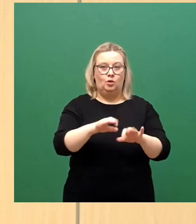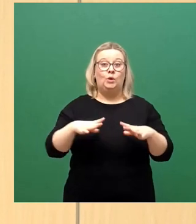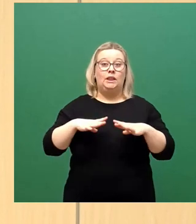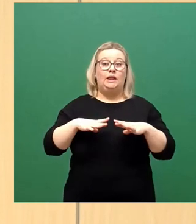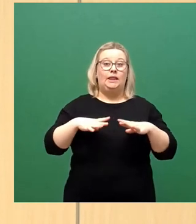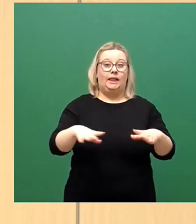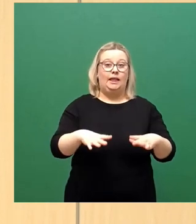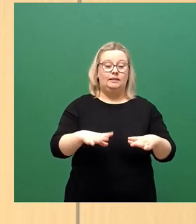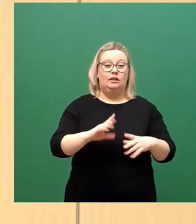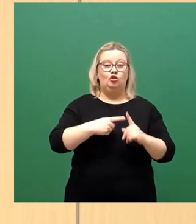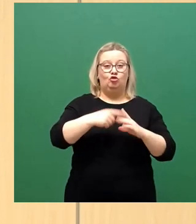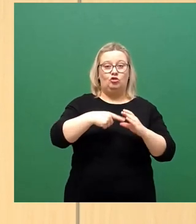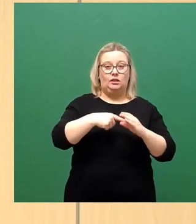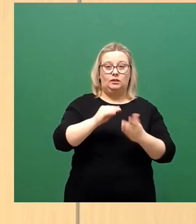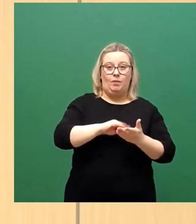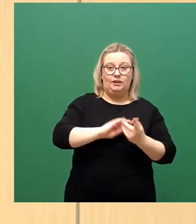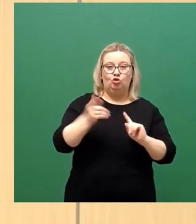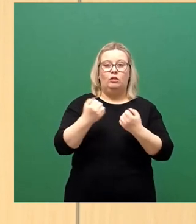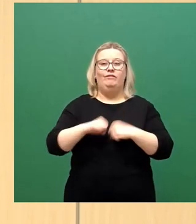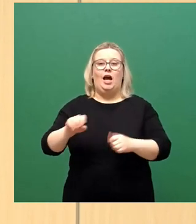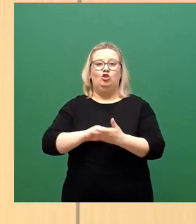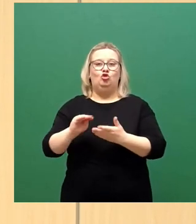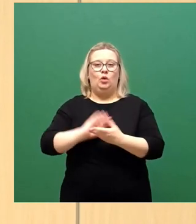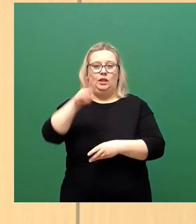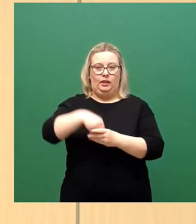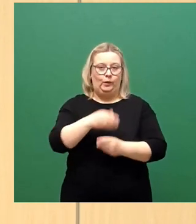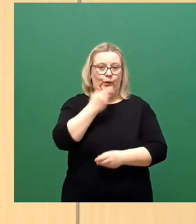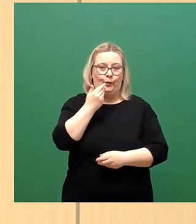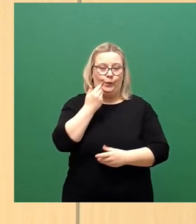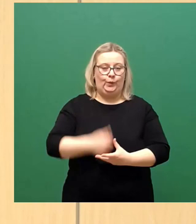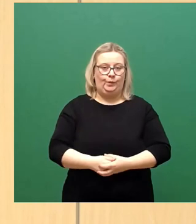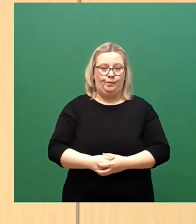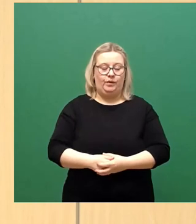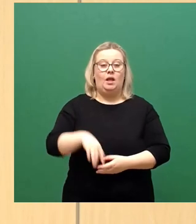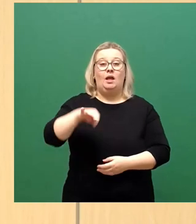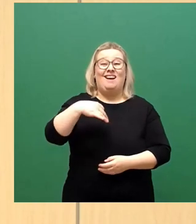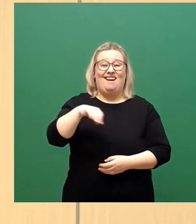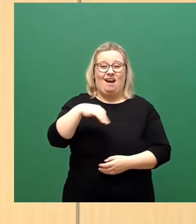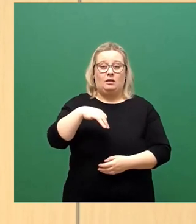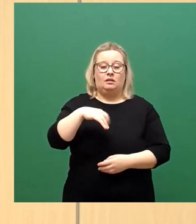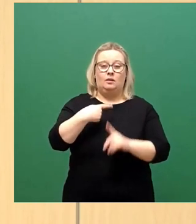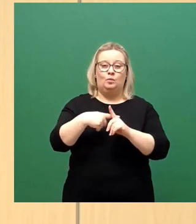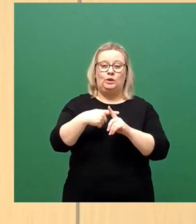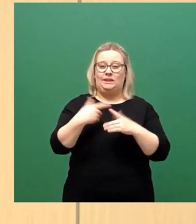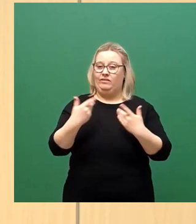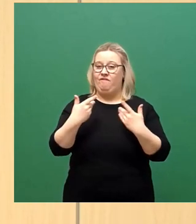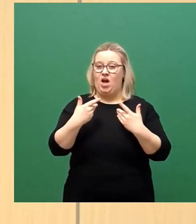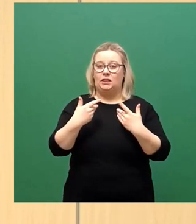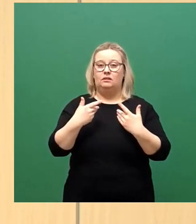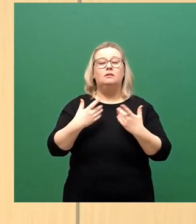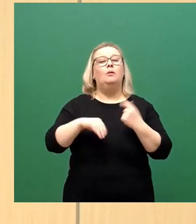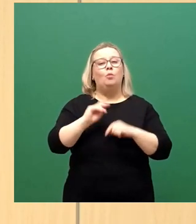worden und freie Schulen erst gar nicht erfasst wurden. Der einzige Lichtblick in diesem Trauerspiel ist die Aussetzung der